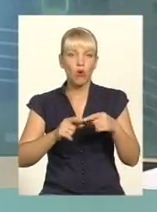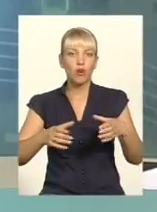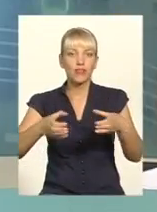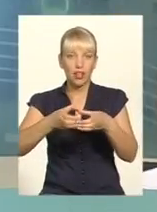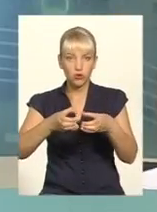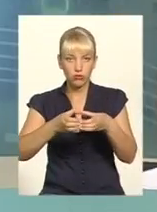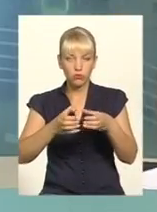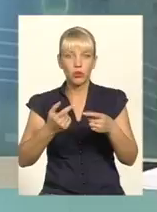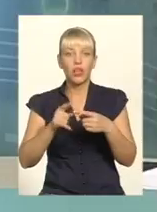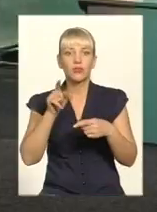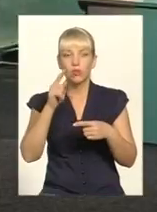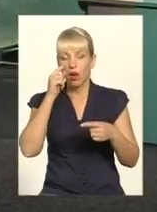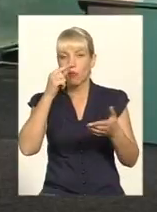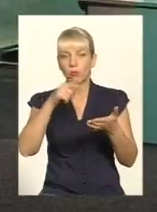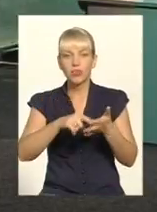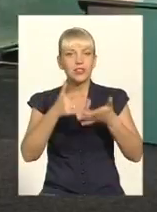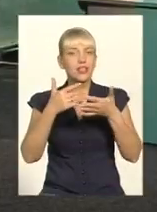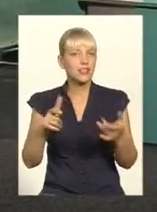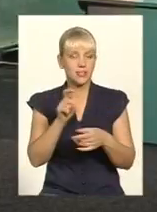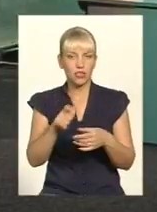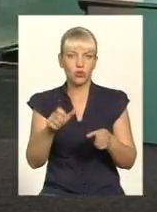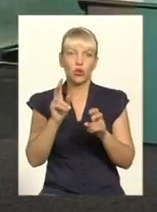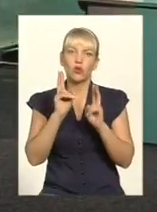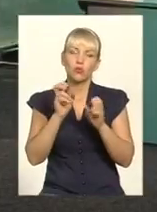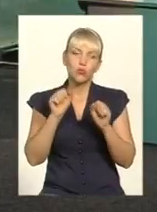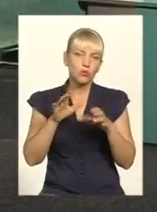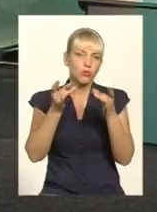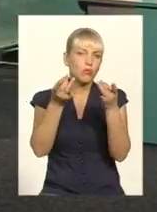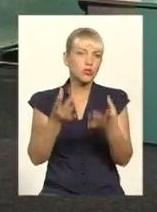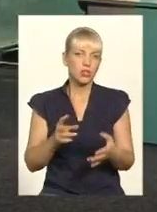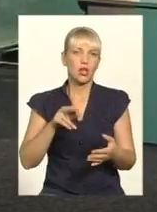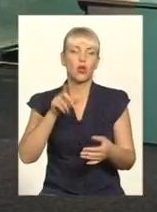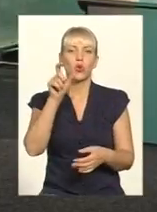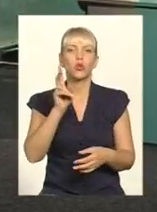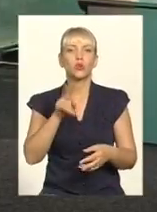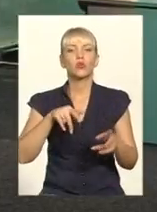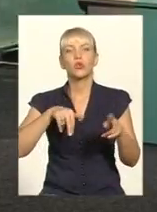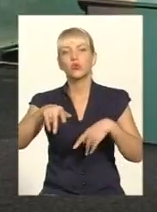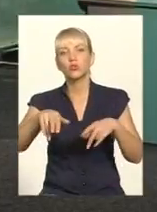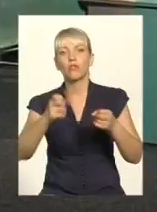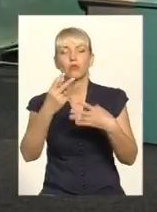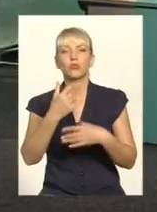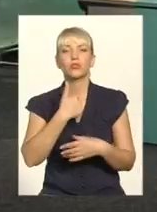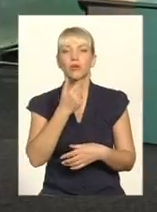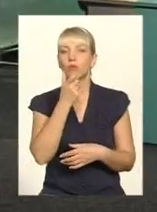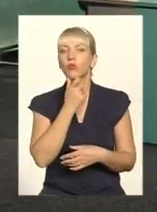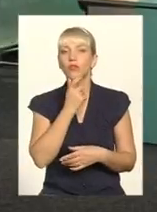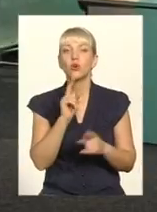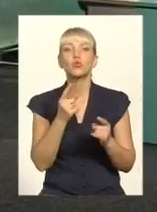безумовно, різні люди. Дехто просто може бути пересічний громадянин, який йшов і захотілося подивитися, чому